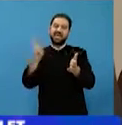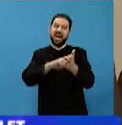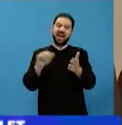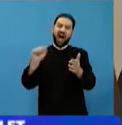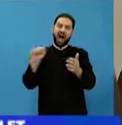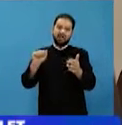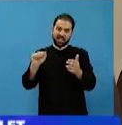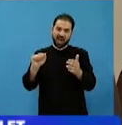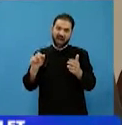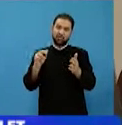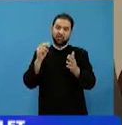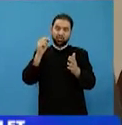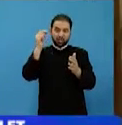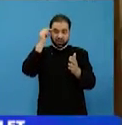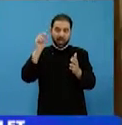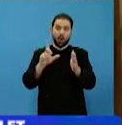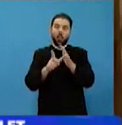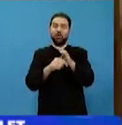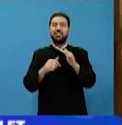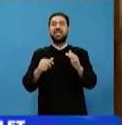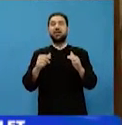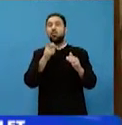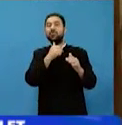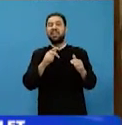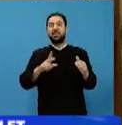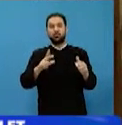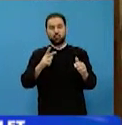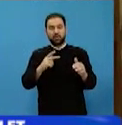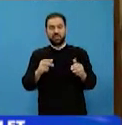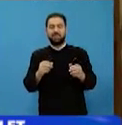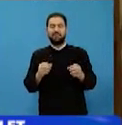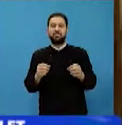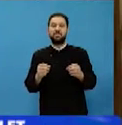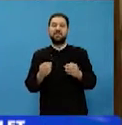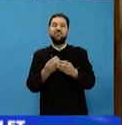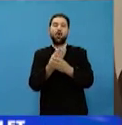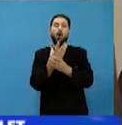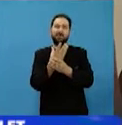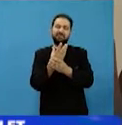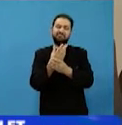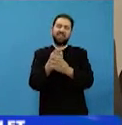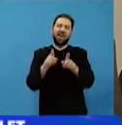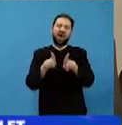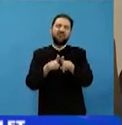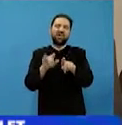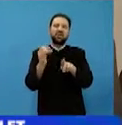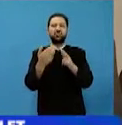La fel se întâmplă uneori și cu situația creștinului de rând. Fiecare